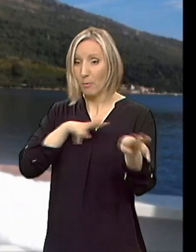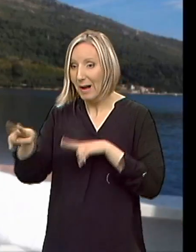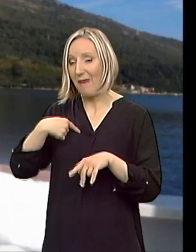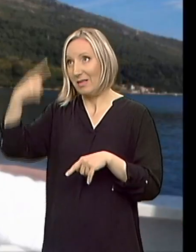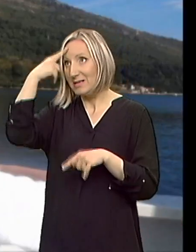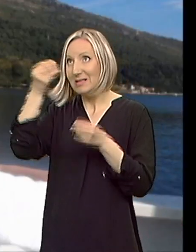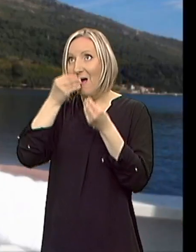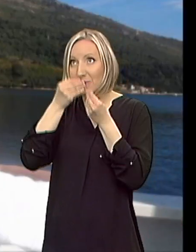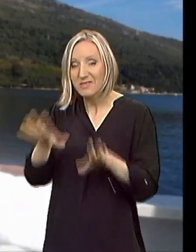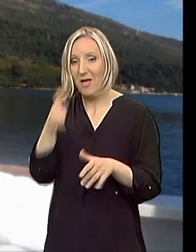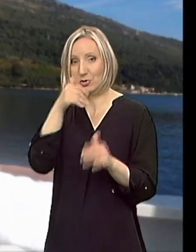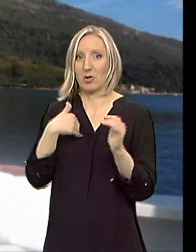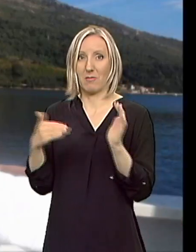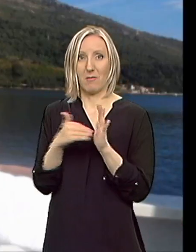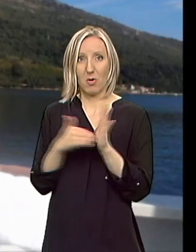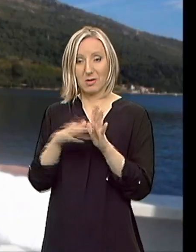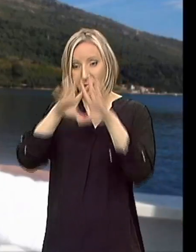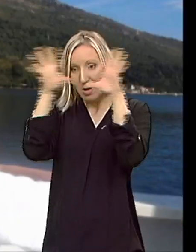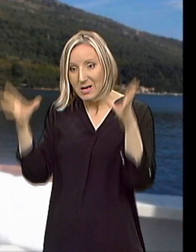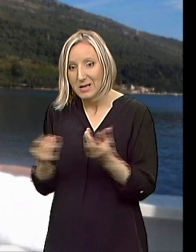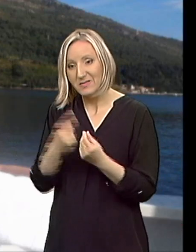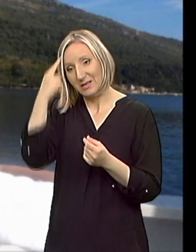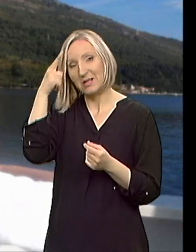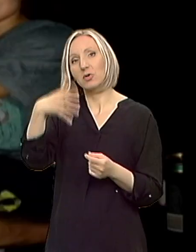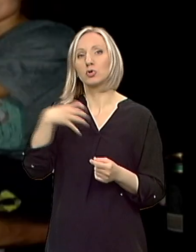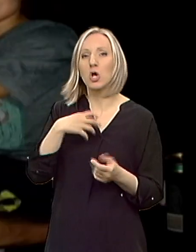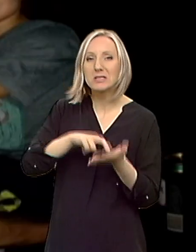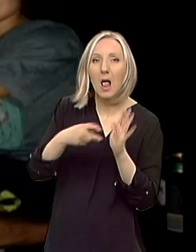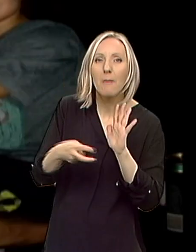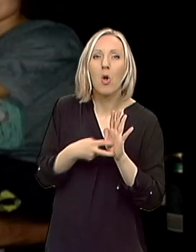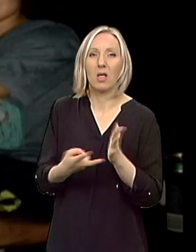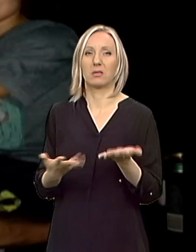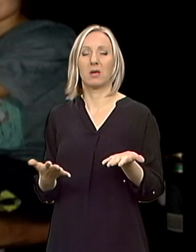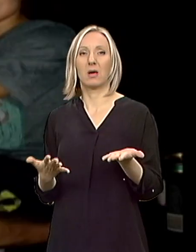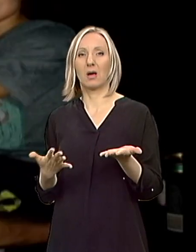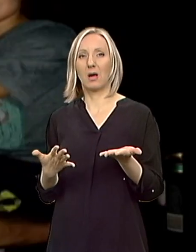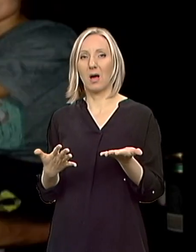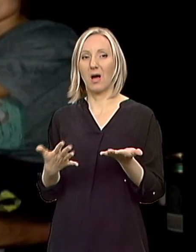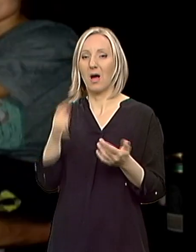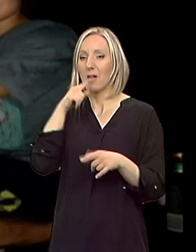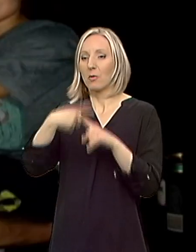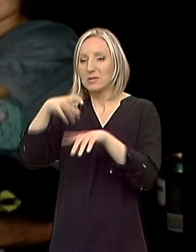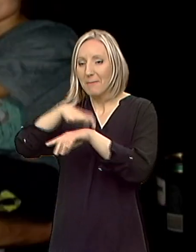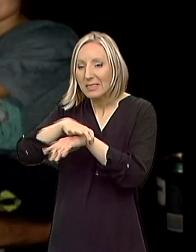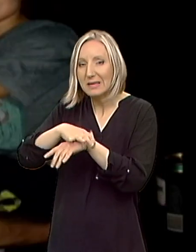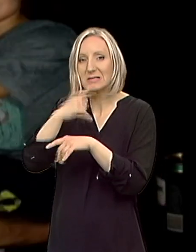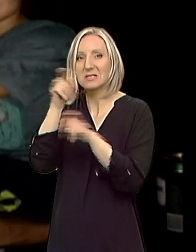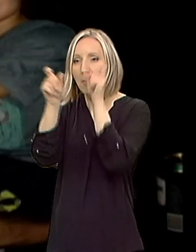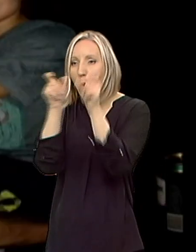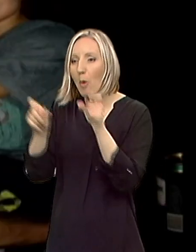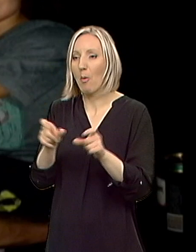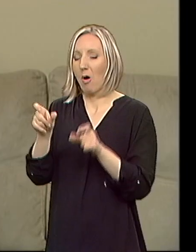moramo da poznajemo celokupno tu socijalnu i socijalnu politiku i tu medicinske pojmove,